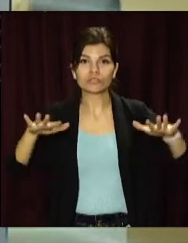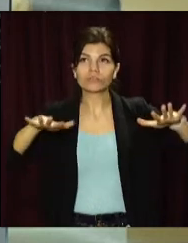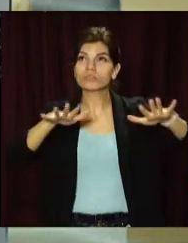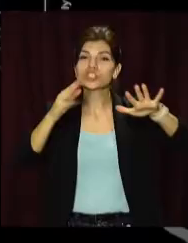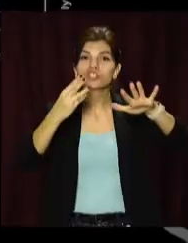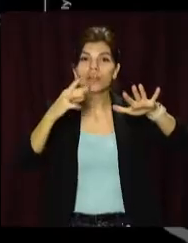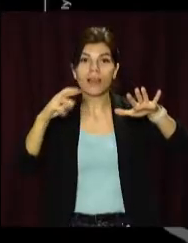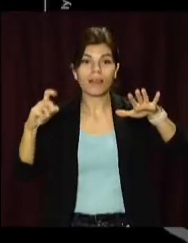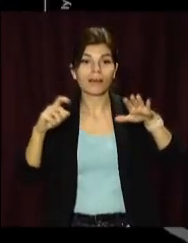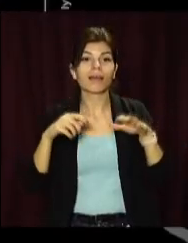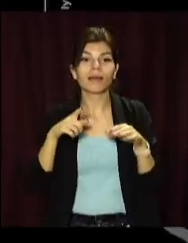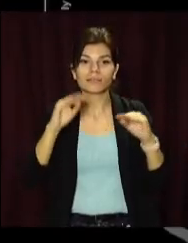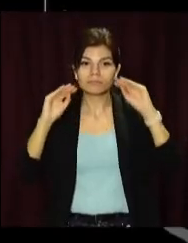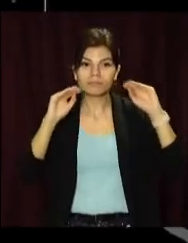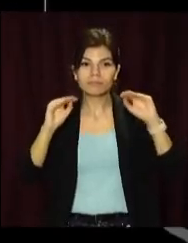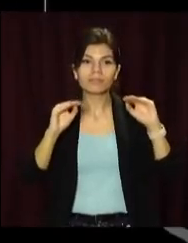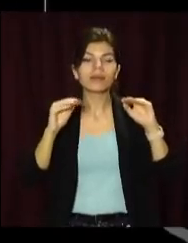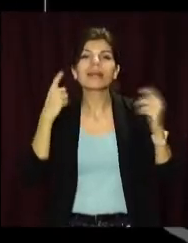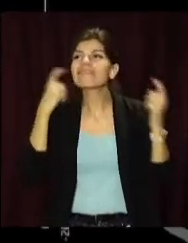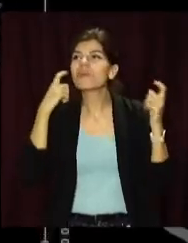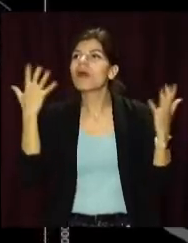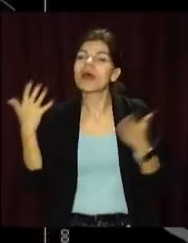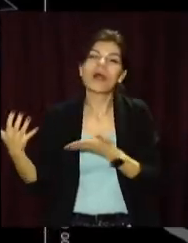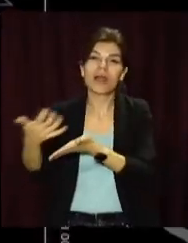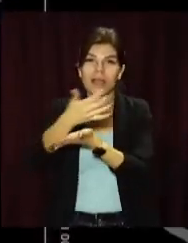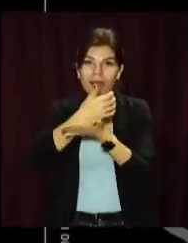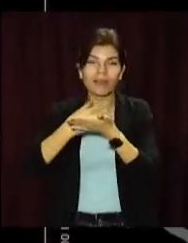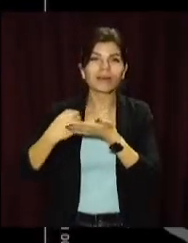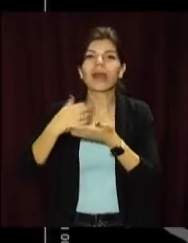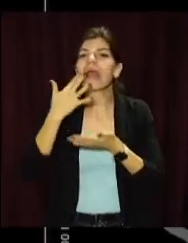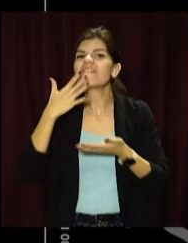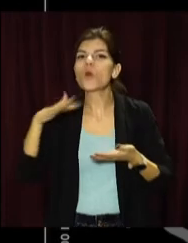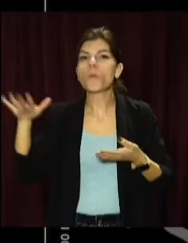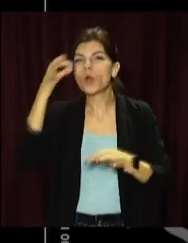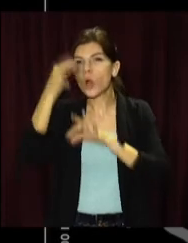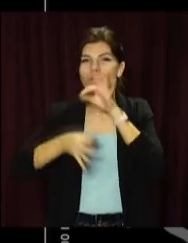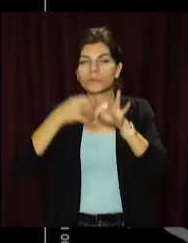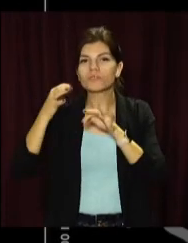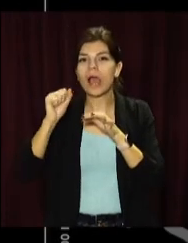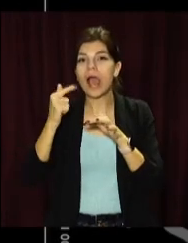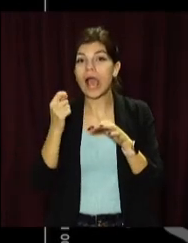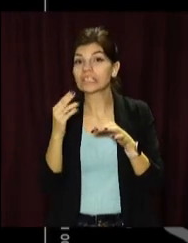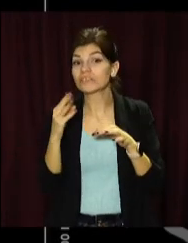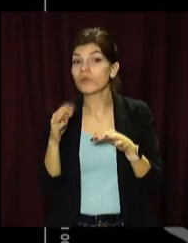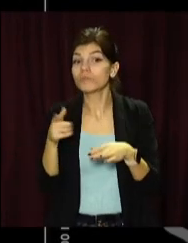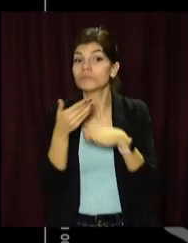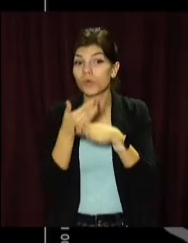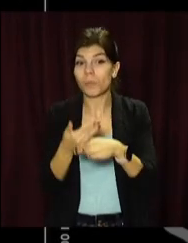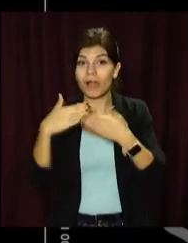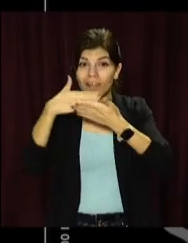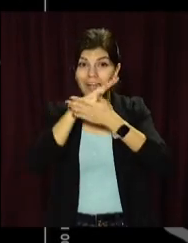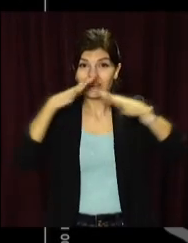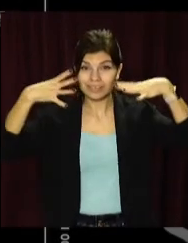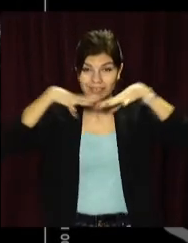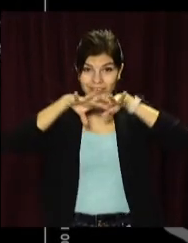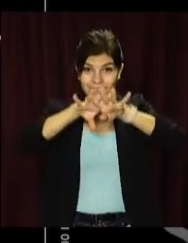сьогодні це найточніша мапа Сонячної системи. Зоряний атлас складено на основі даних, які зібрала обсерваторія Європейського